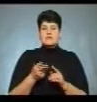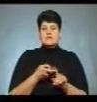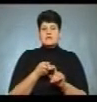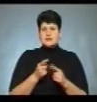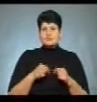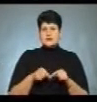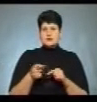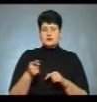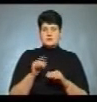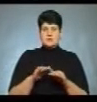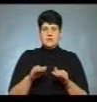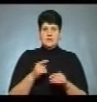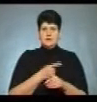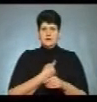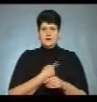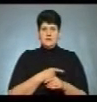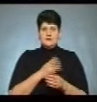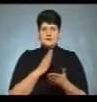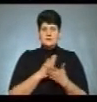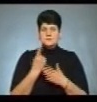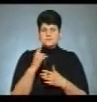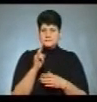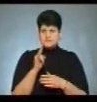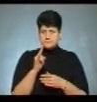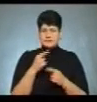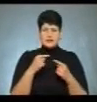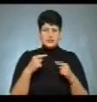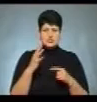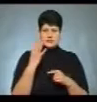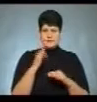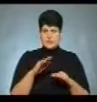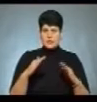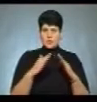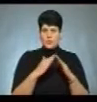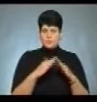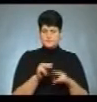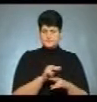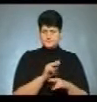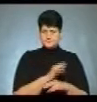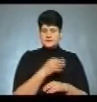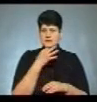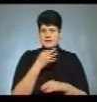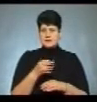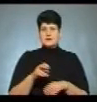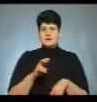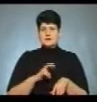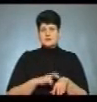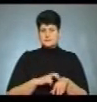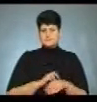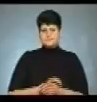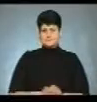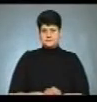Тернопільської міської дитячої лікарні перебуває одна дитина. Інші четверо вдома, повідомила лікар-інфекціоніст Наталія Хомам.